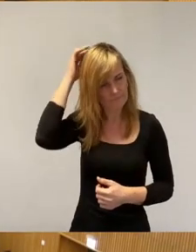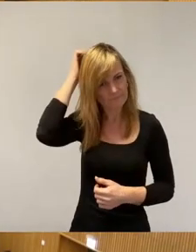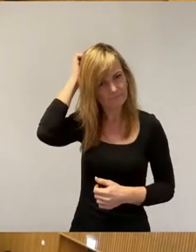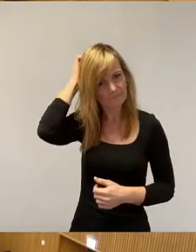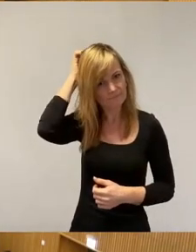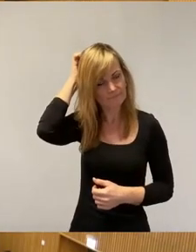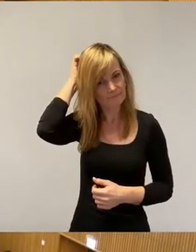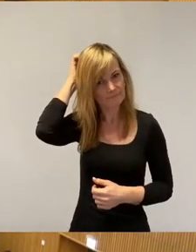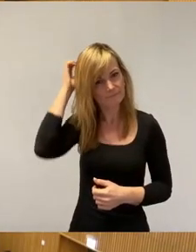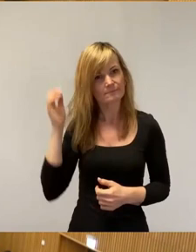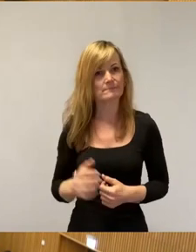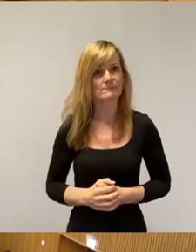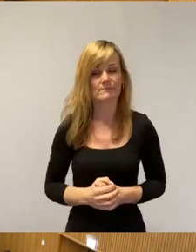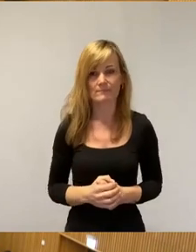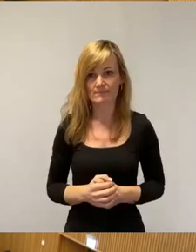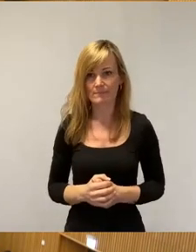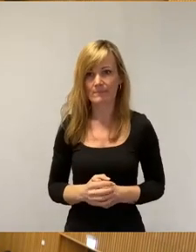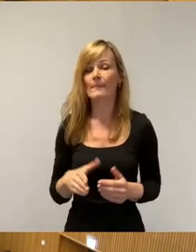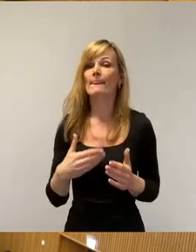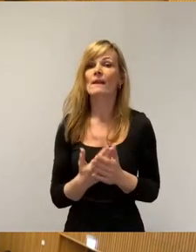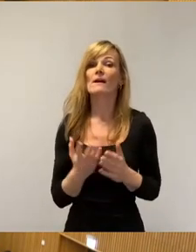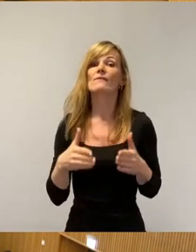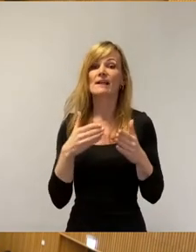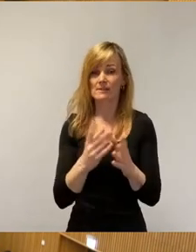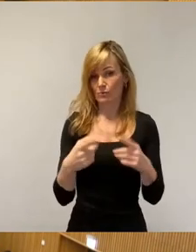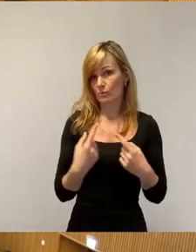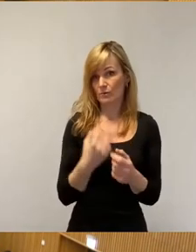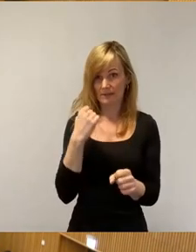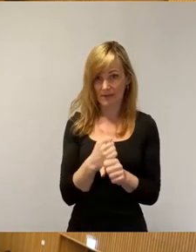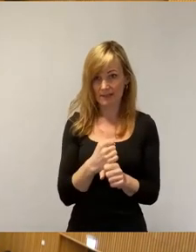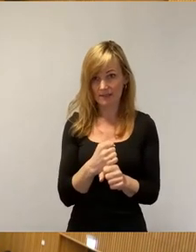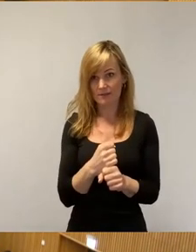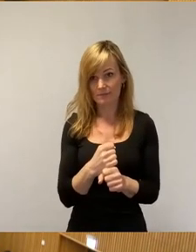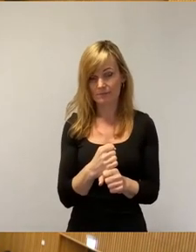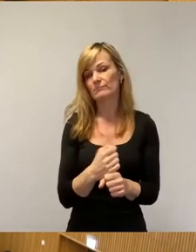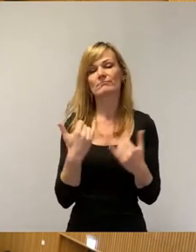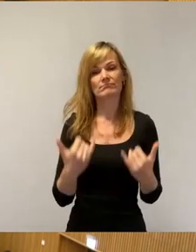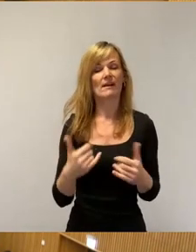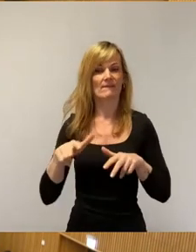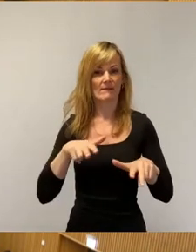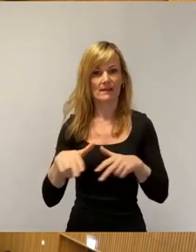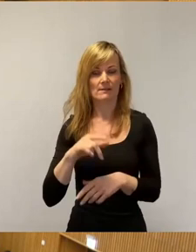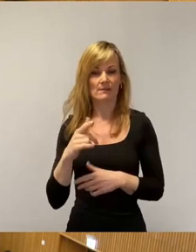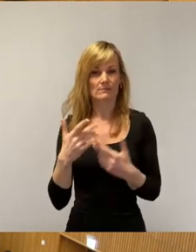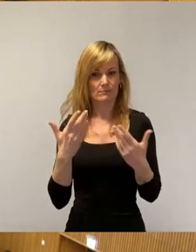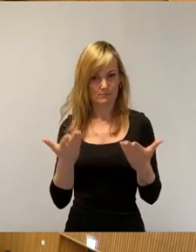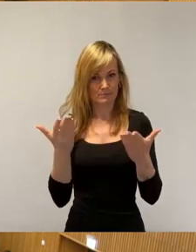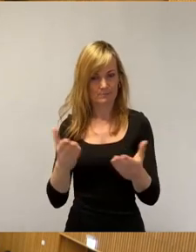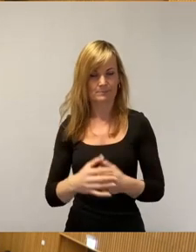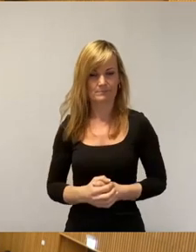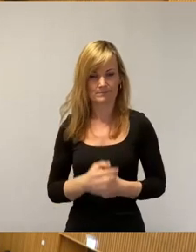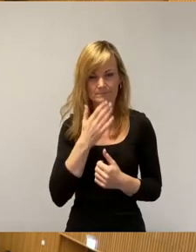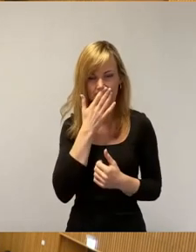Damit ist die Fraktionsrunde beendet. Und jetzt für die Verwaltung Frau Dr. Kauke. Ja,